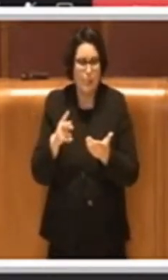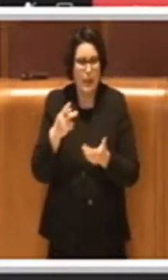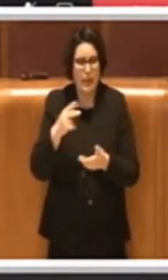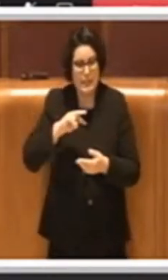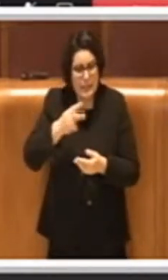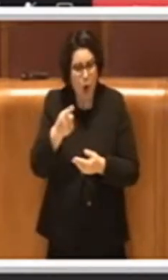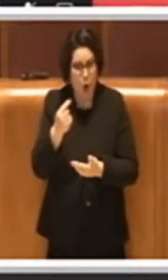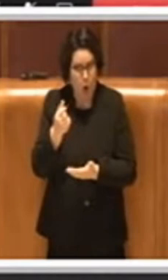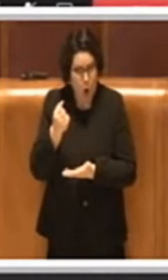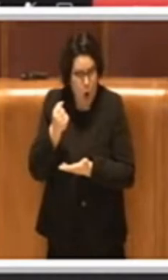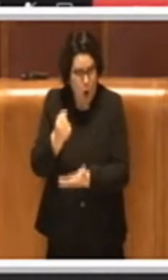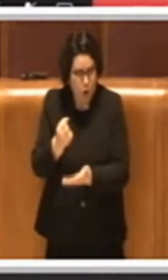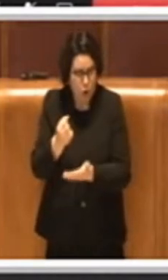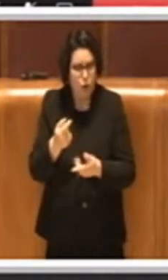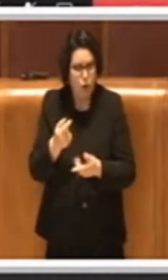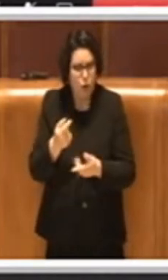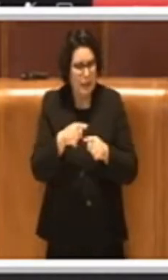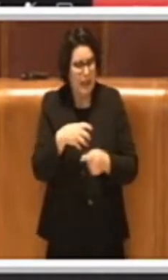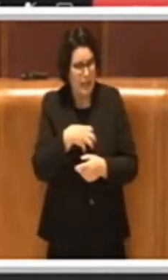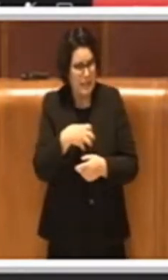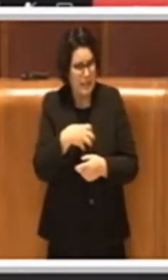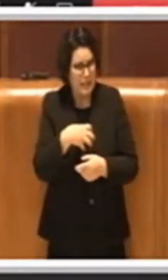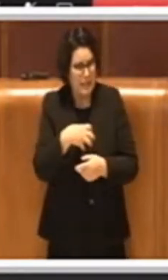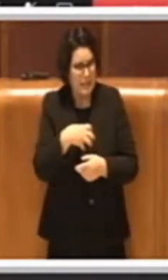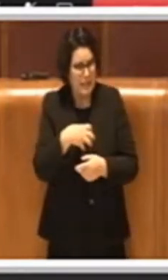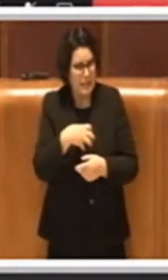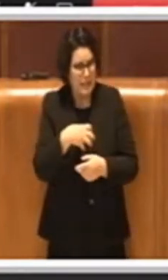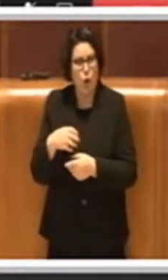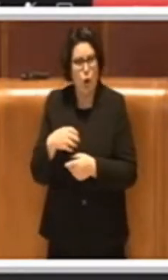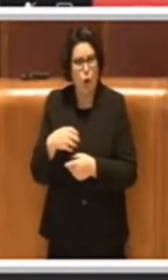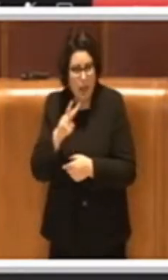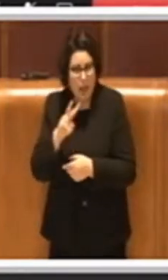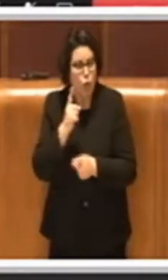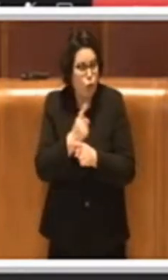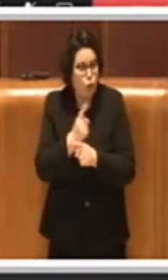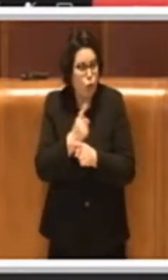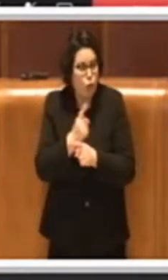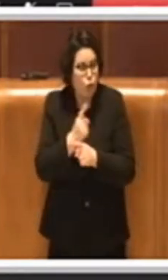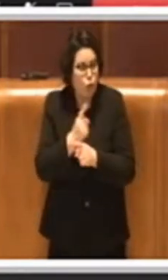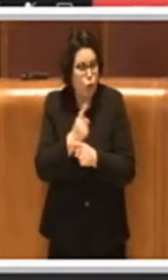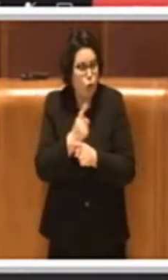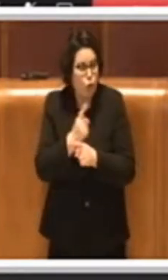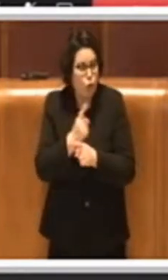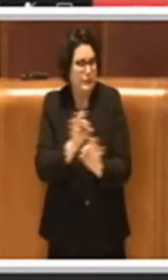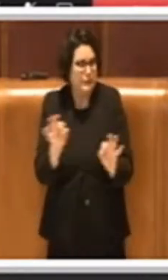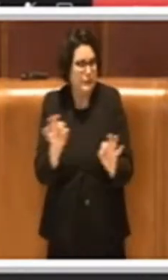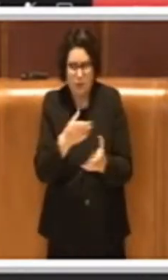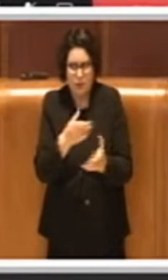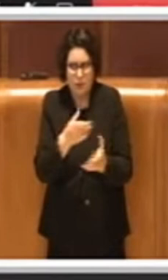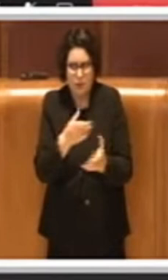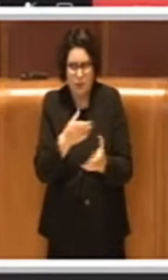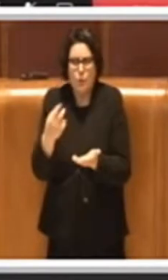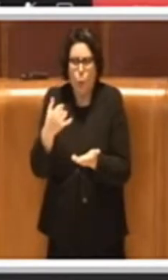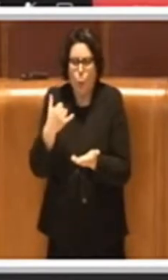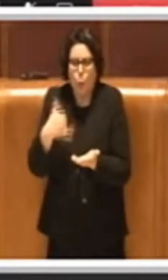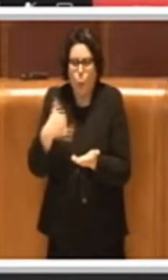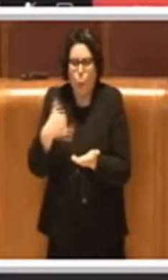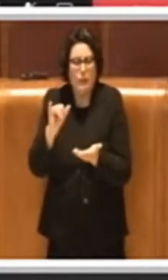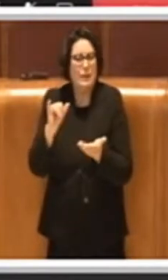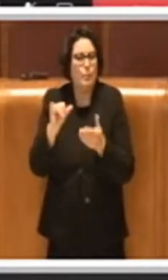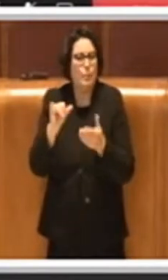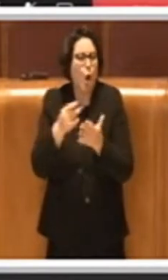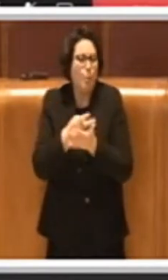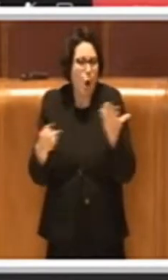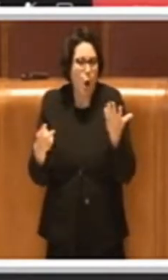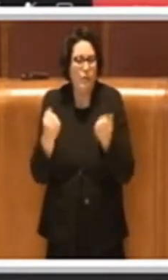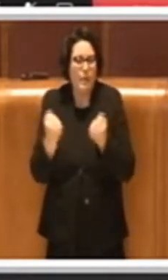che l'assessore di Lillo doveva dare il POMOS, che non ha mai dato per realizzare l'ultimo prototipo della vettura